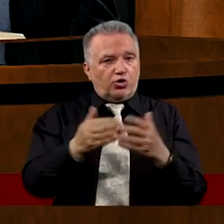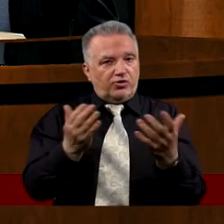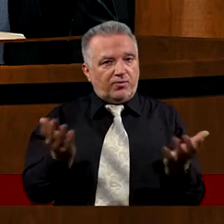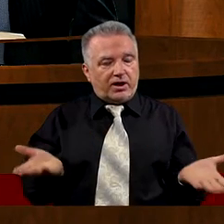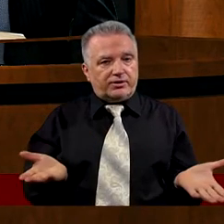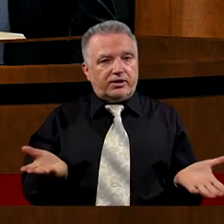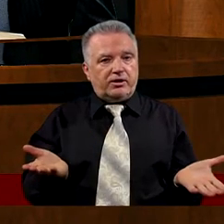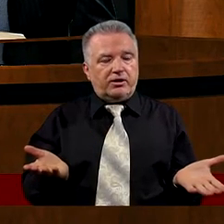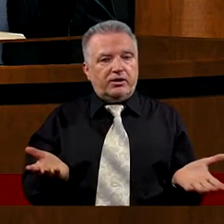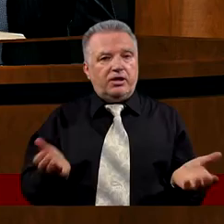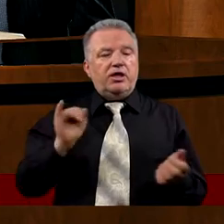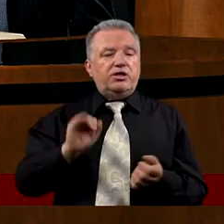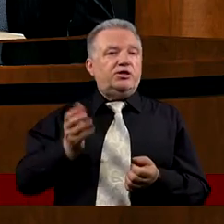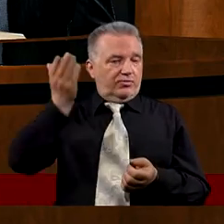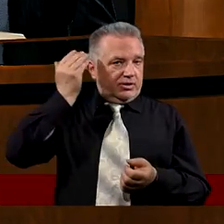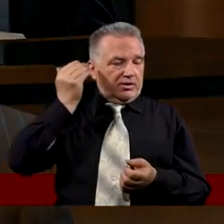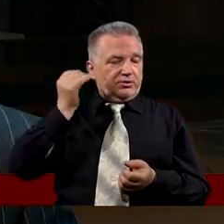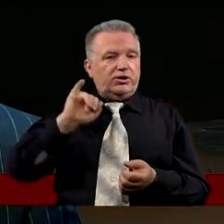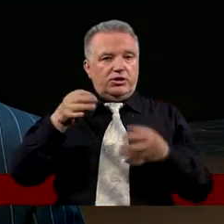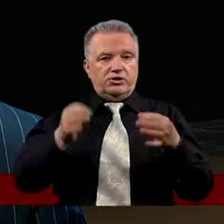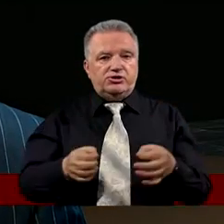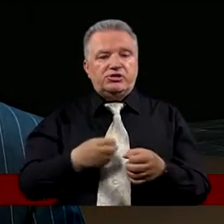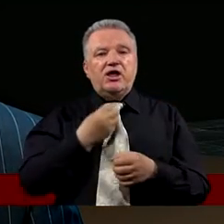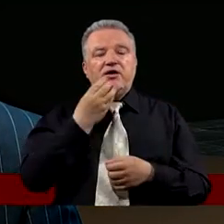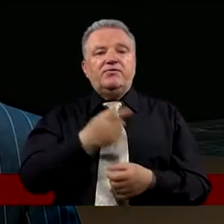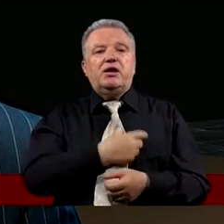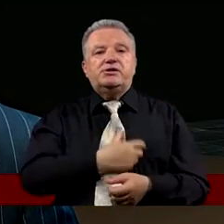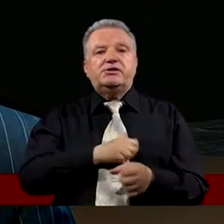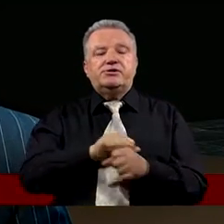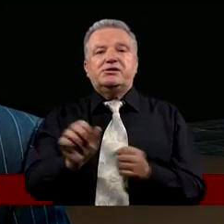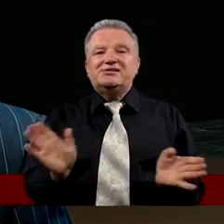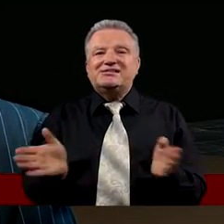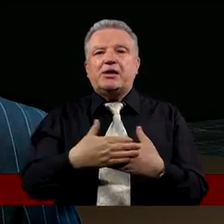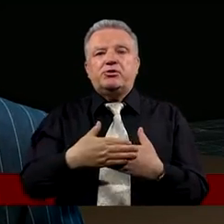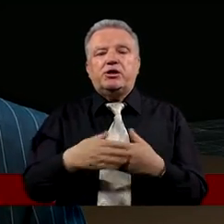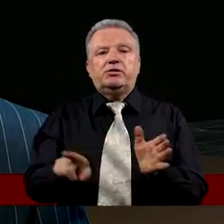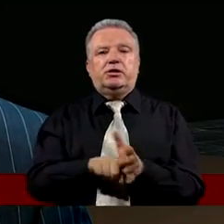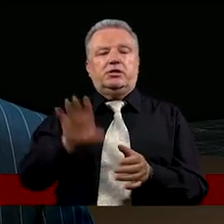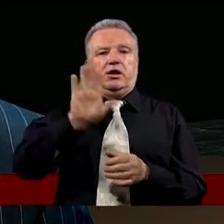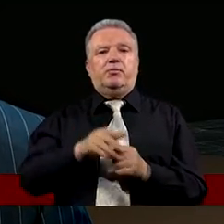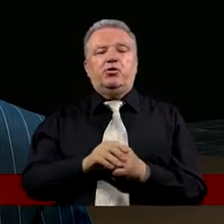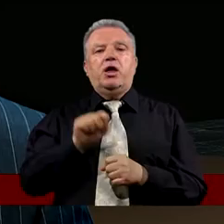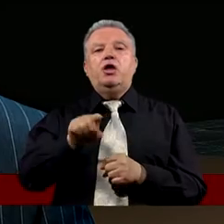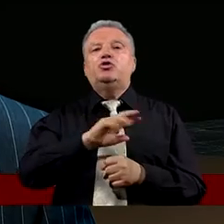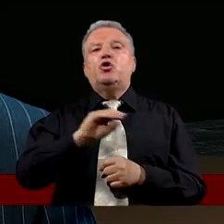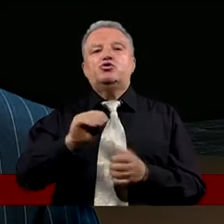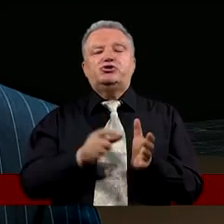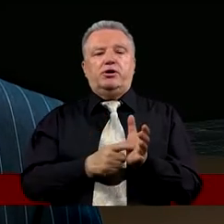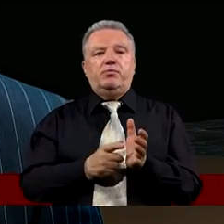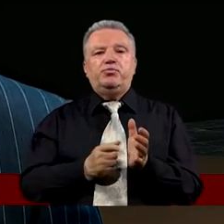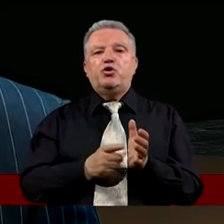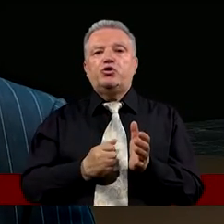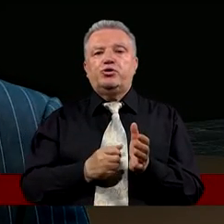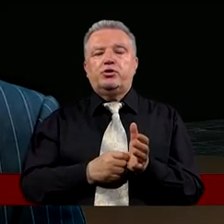I w tamtych czasach I w dzisiejszych czasach Wiele serc jest zamkniętych dla Boga I to, że Piotr